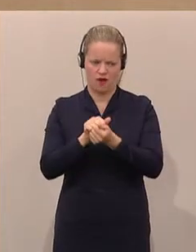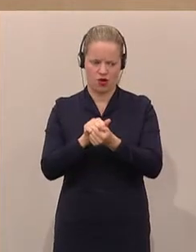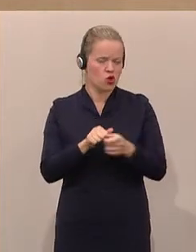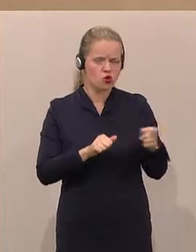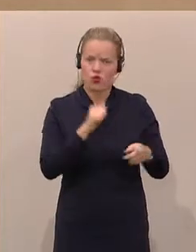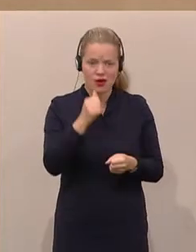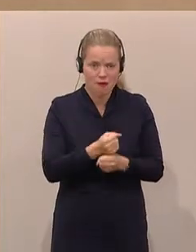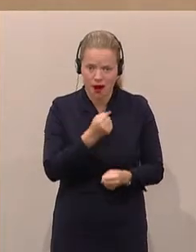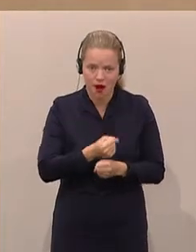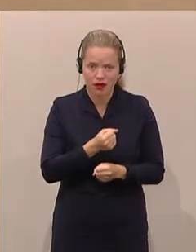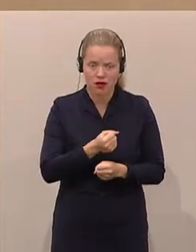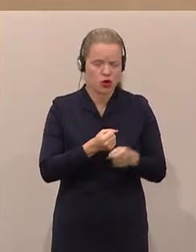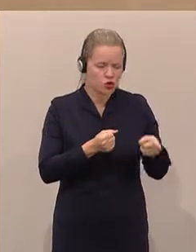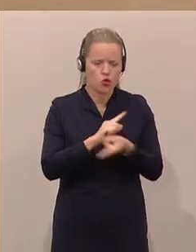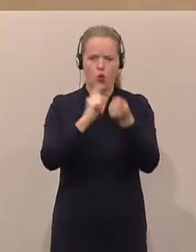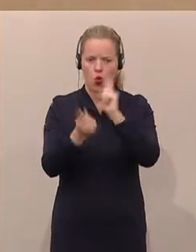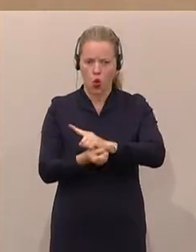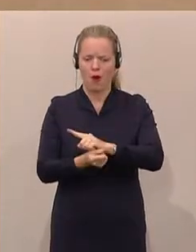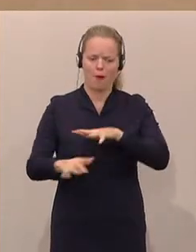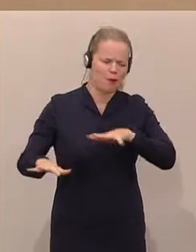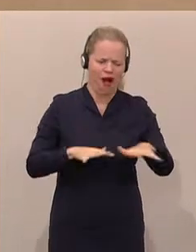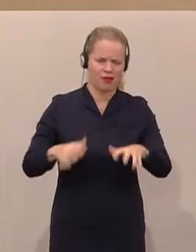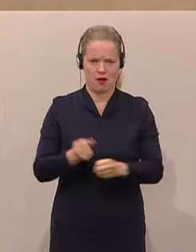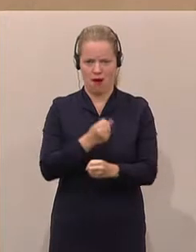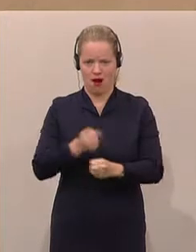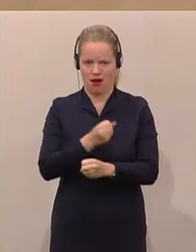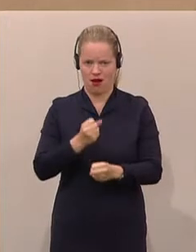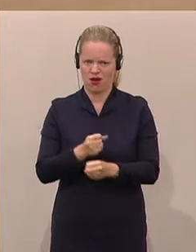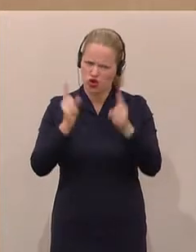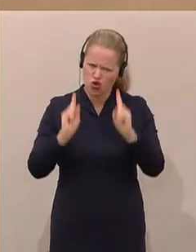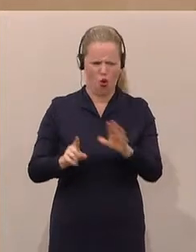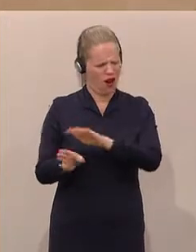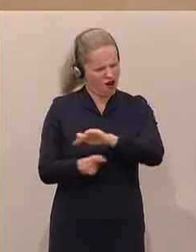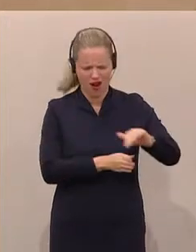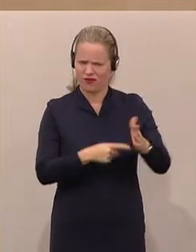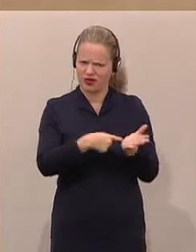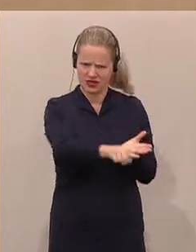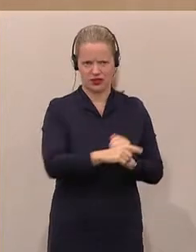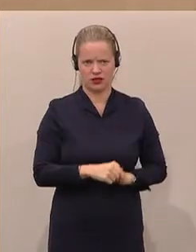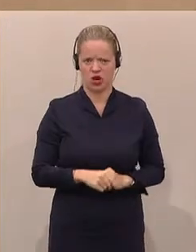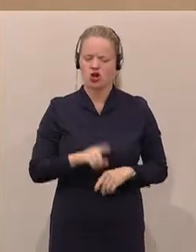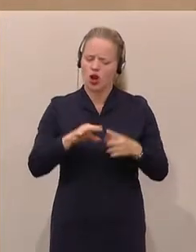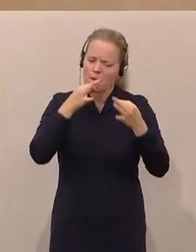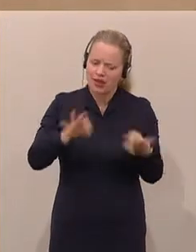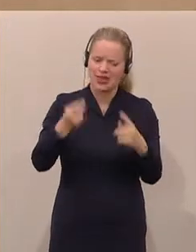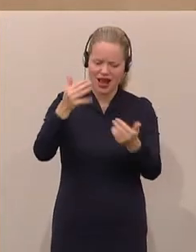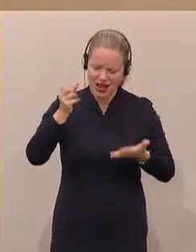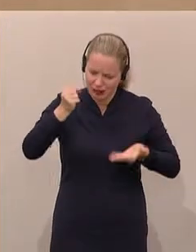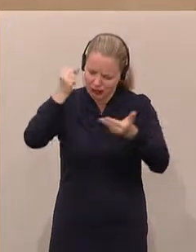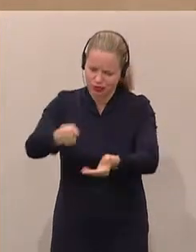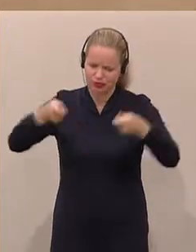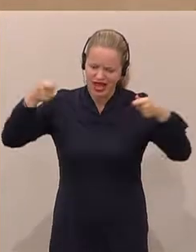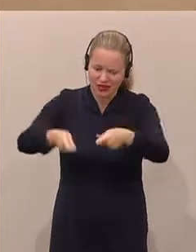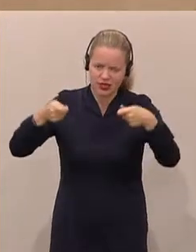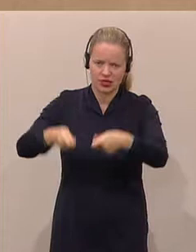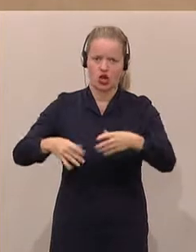sollten Sie lieber auf Panikmache verzichten, sondern mehr Geld in die Hand nehmen, um für Opfer zu sorgen, in Opferschutzzentren